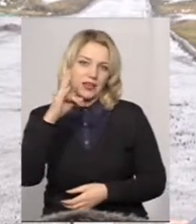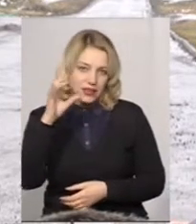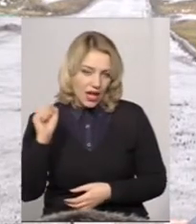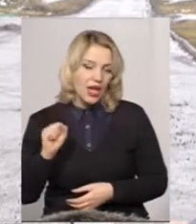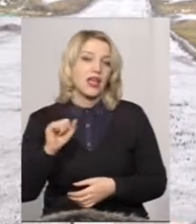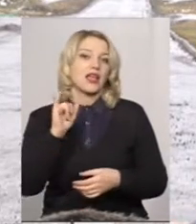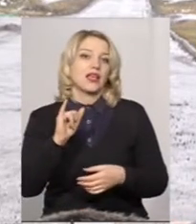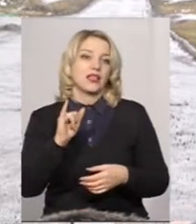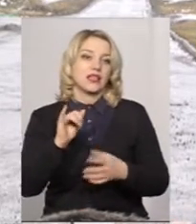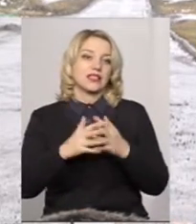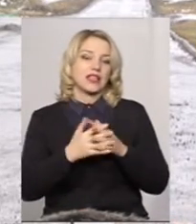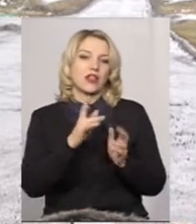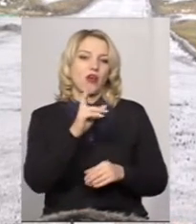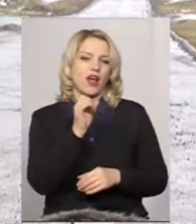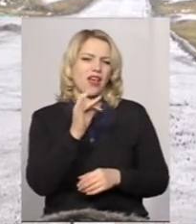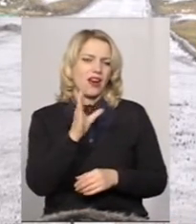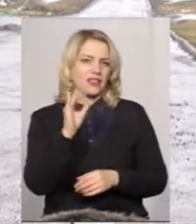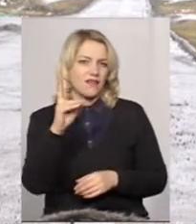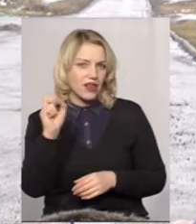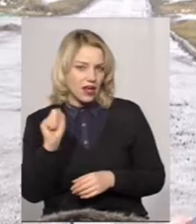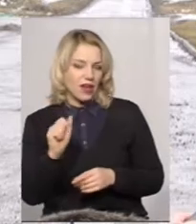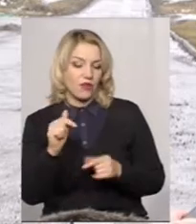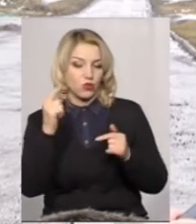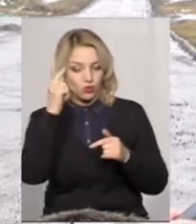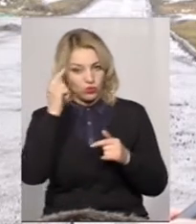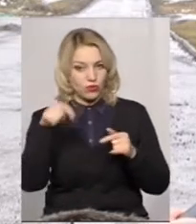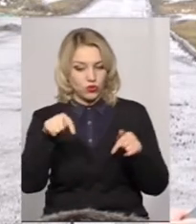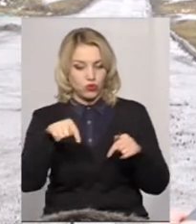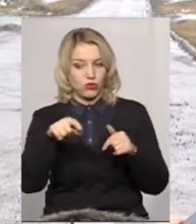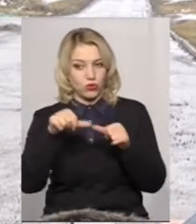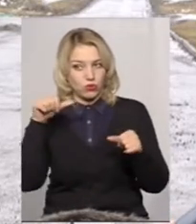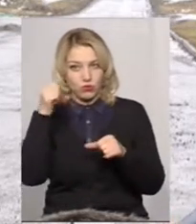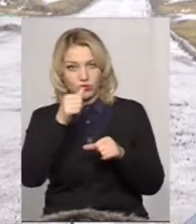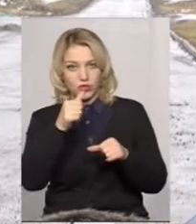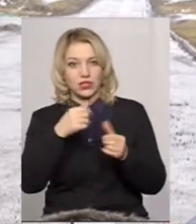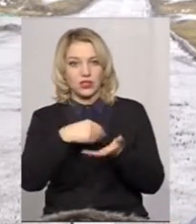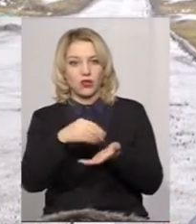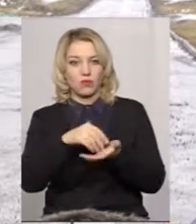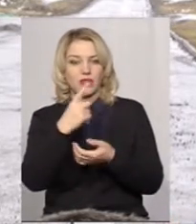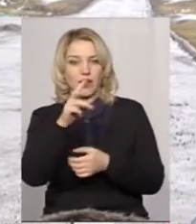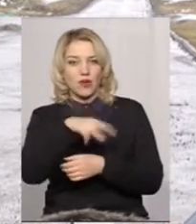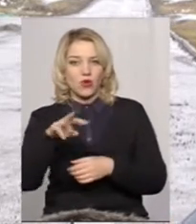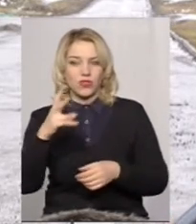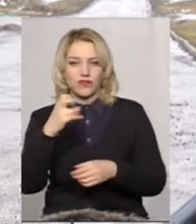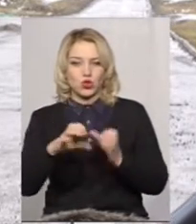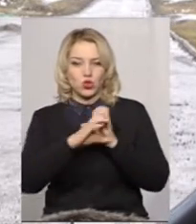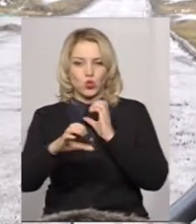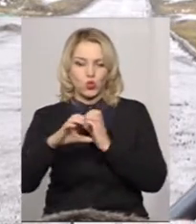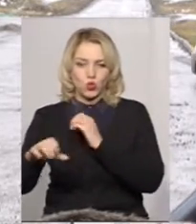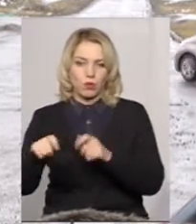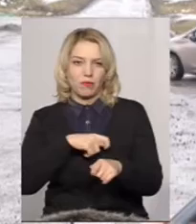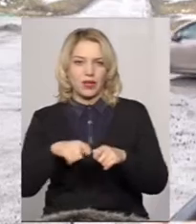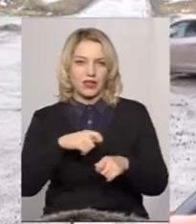В селі Климашівка теж ми в тому році закупили на 1 мільйон 200 труб, матеріали, в цьому році